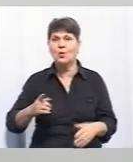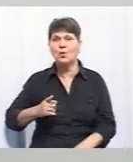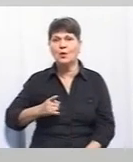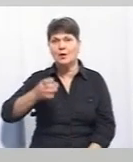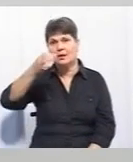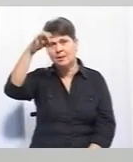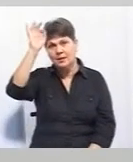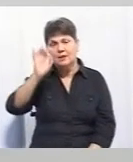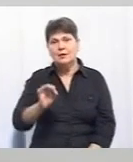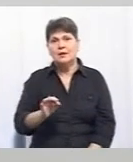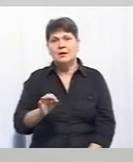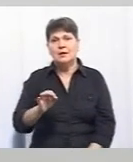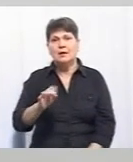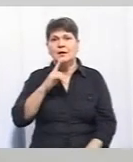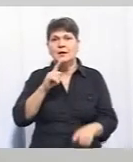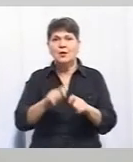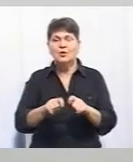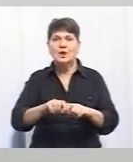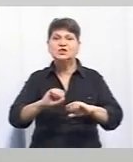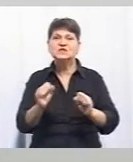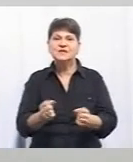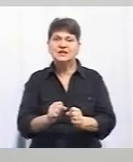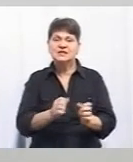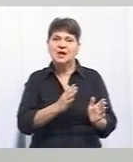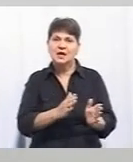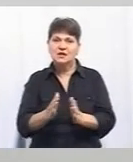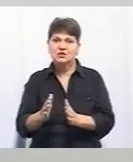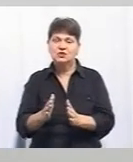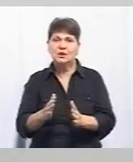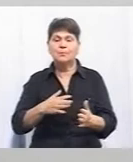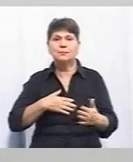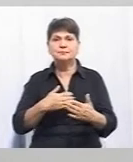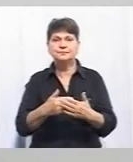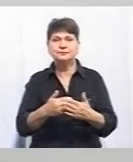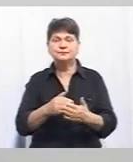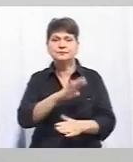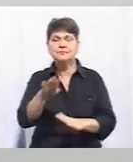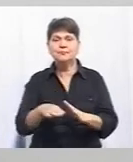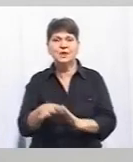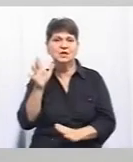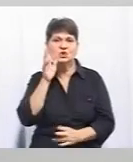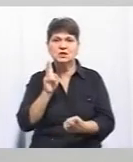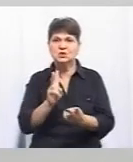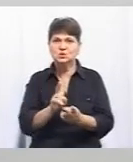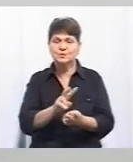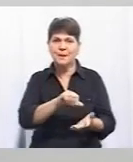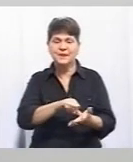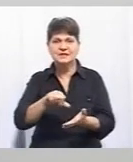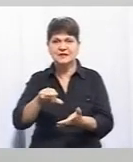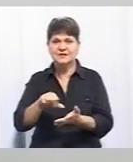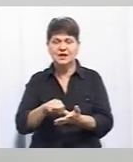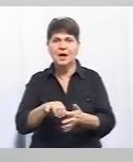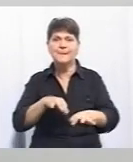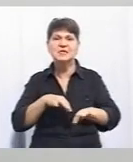посилено контроль за швидкісним режимом, а саме під час зустрічі з представниками Служби автомобільних доріг